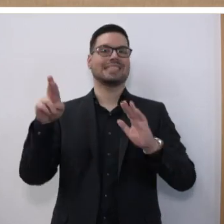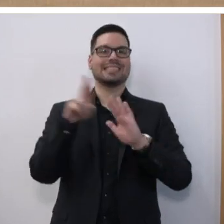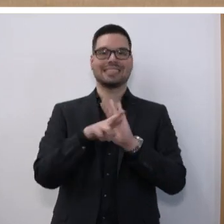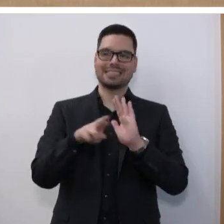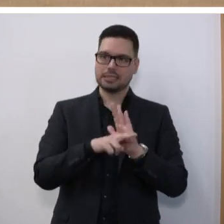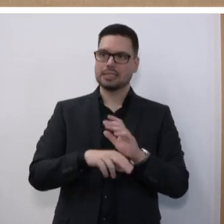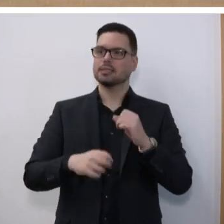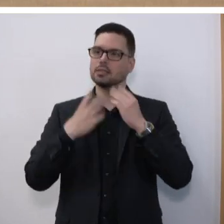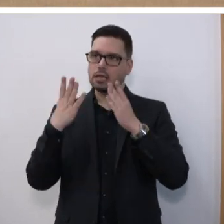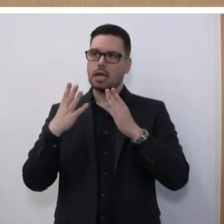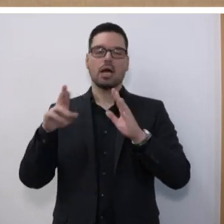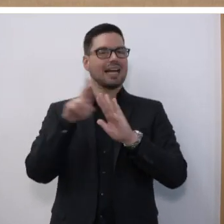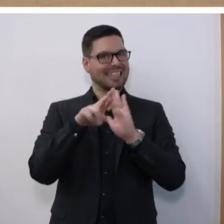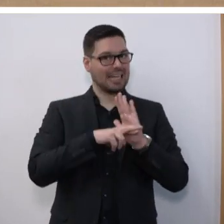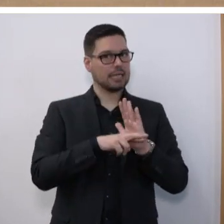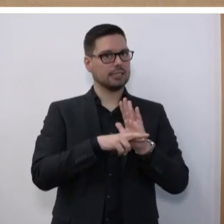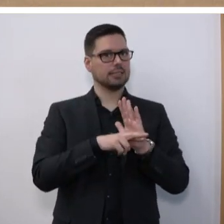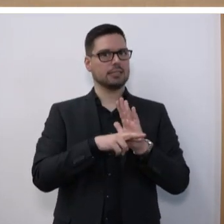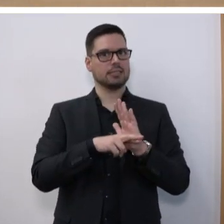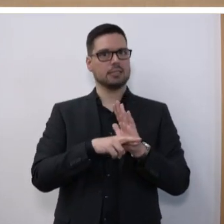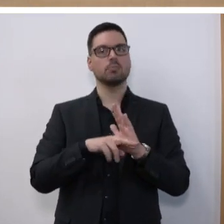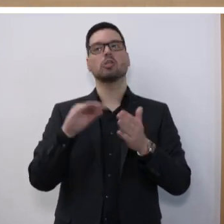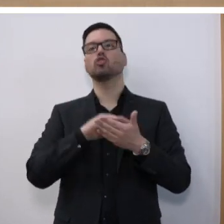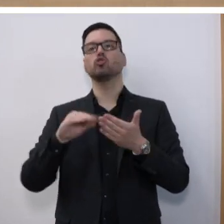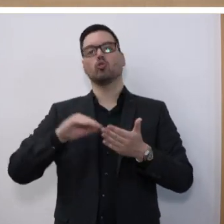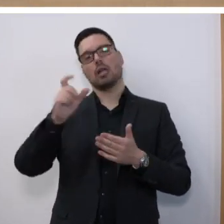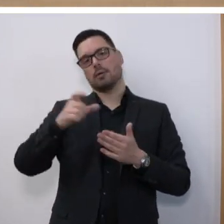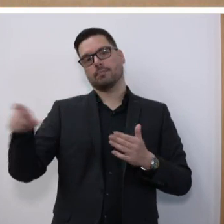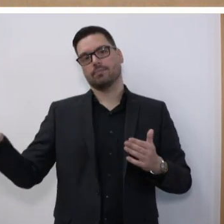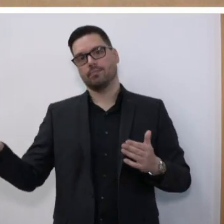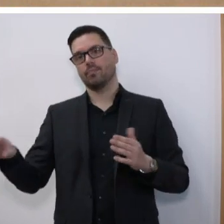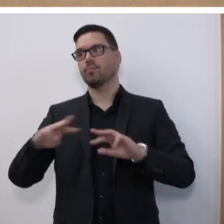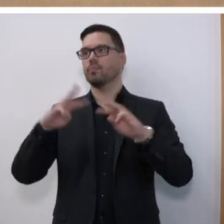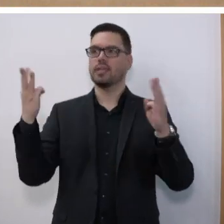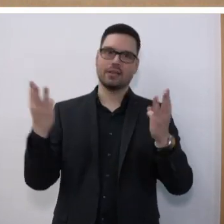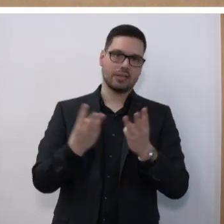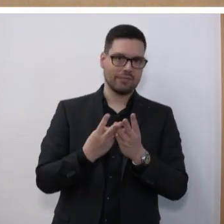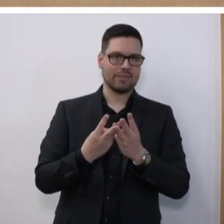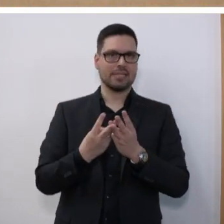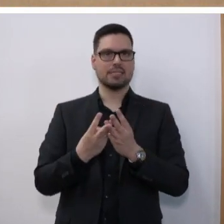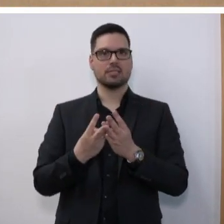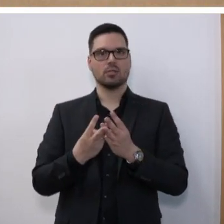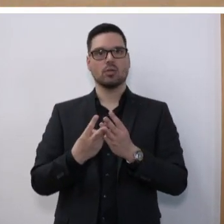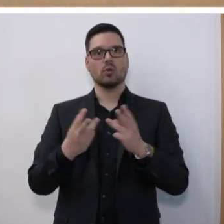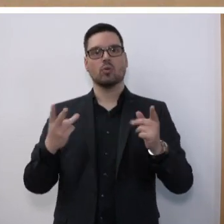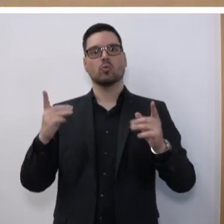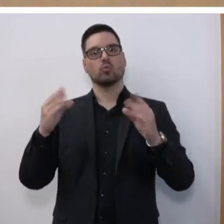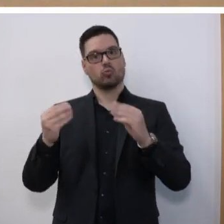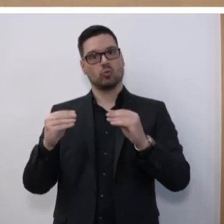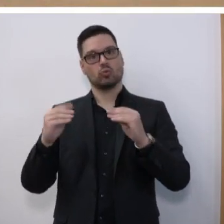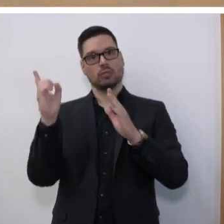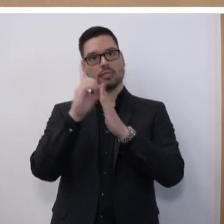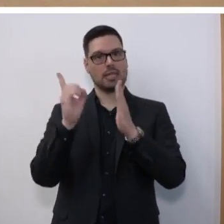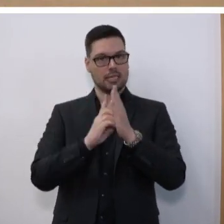und eindeutige Regeln für den Umgang mit Schülerinnen-Daten. Die Welt und die Nutzung der Schülerinnen-Daten hat sich stark